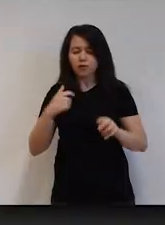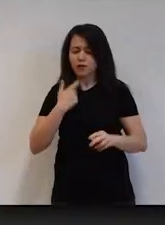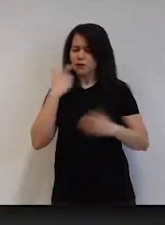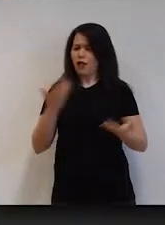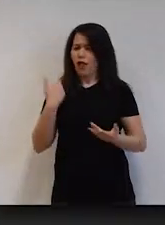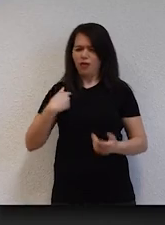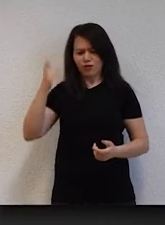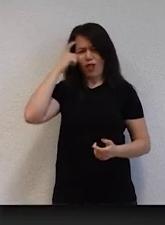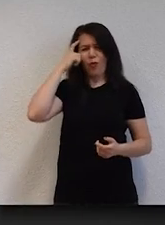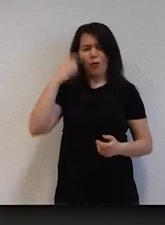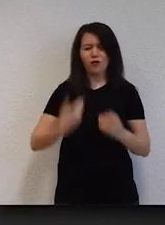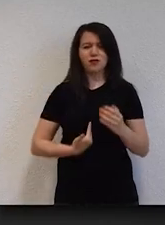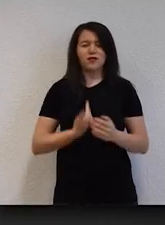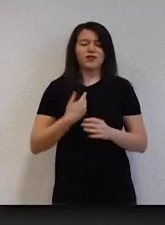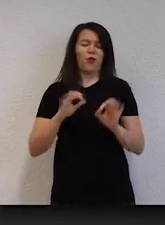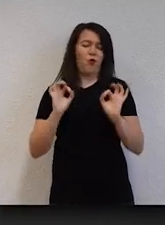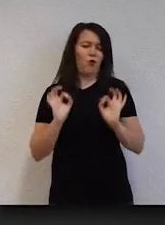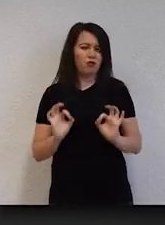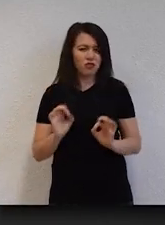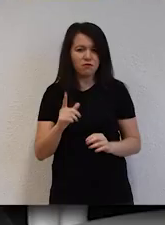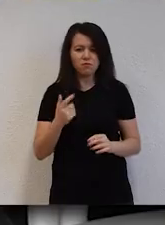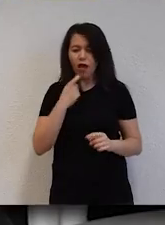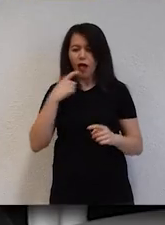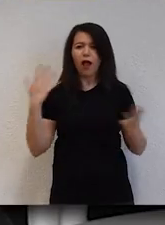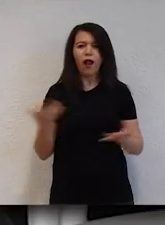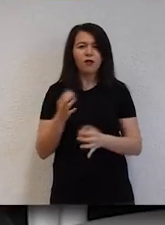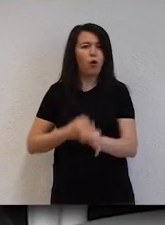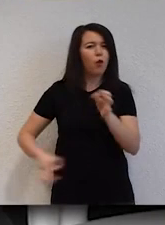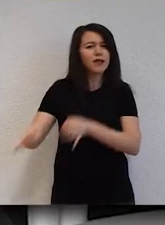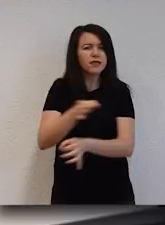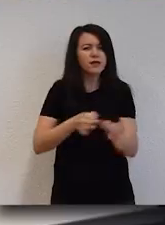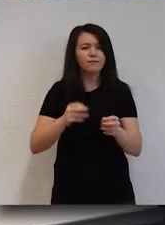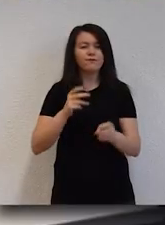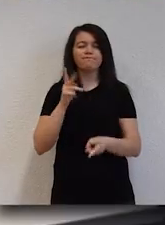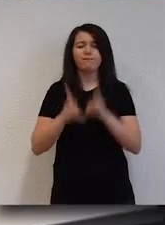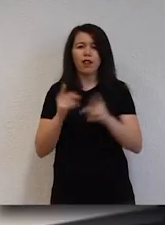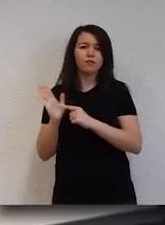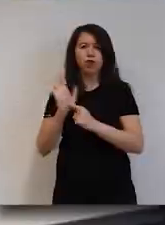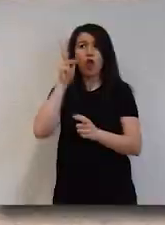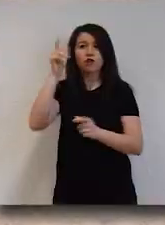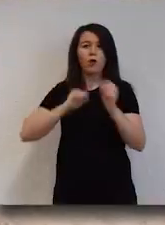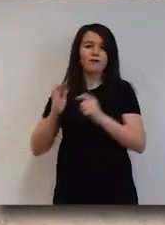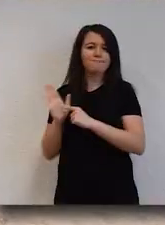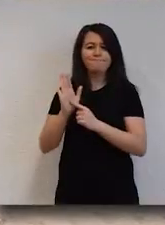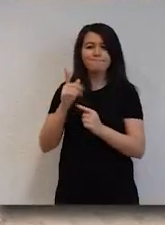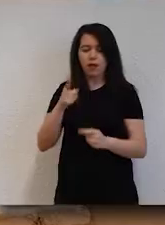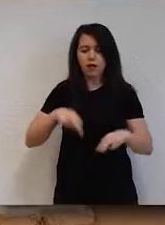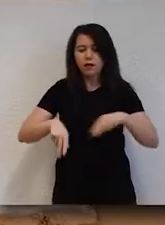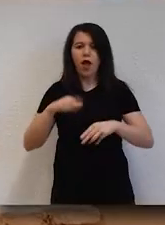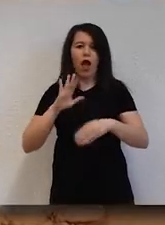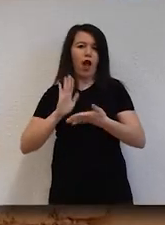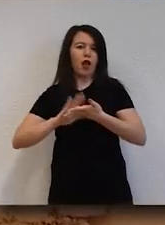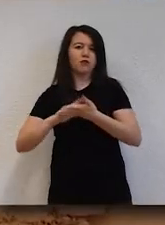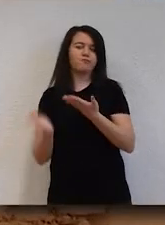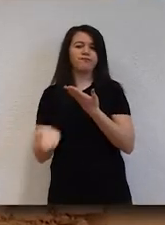sanki yıllardır birlikteymişiz gibi hissettiğiniz, her yıl organize edilen tanıtım günlerinde sizin geçtiğiniz